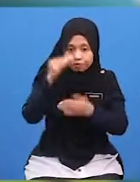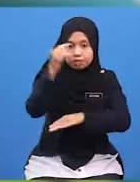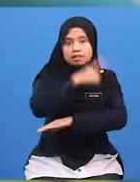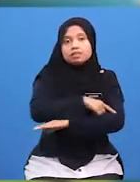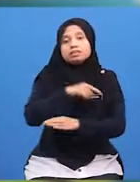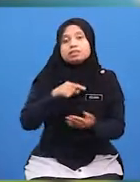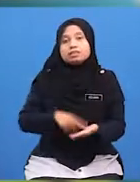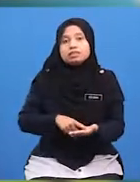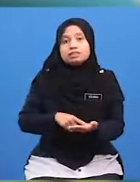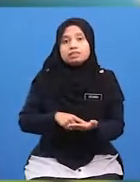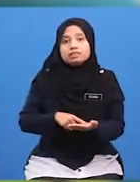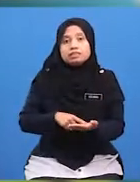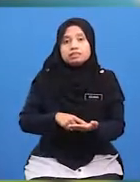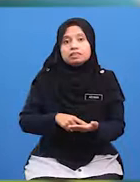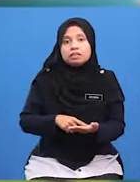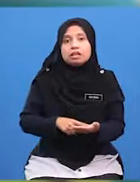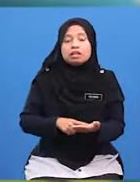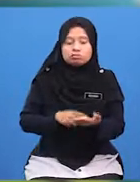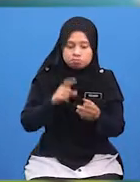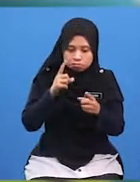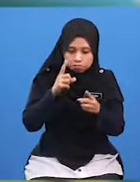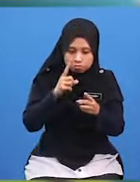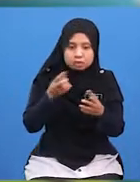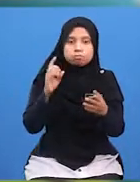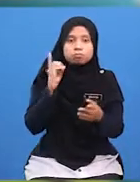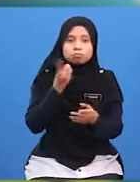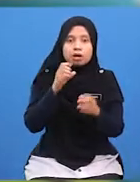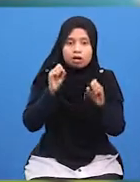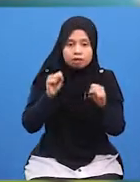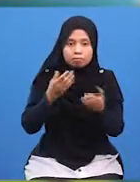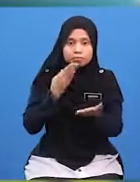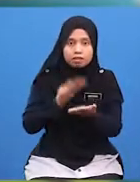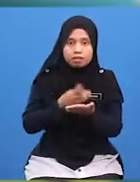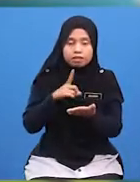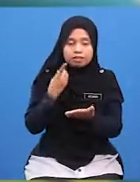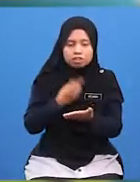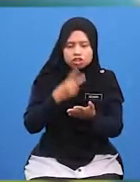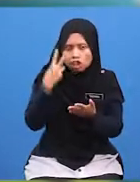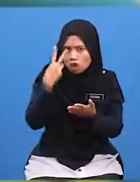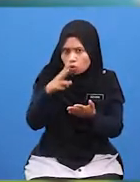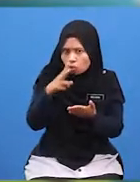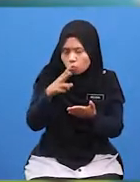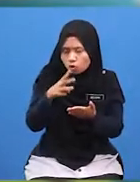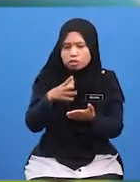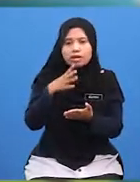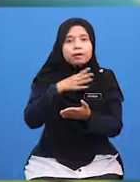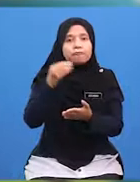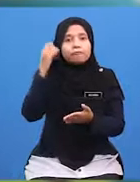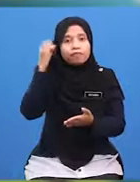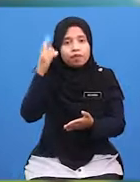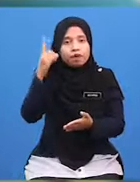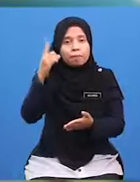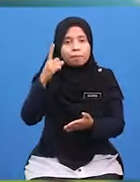pada hari ini Eloklah murid-murid perhatikan dan fahami